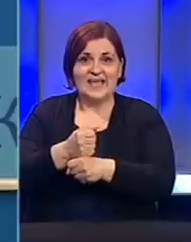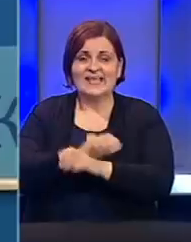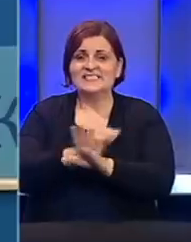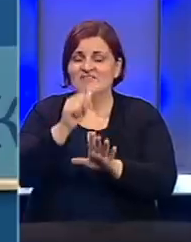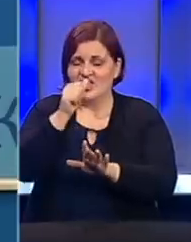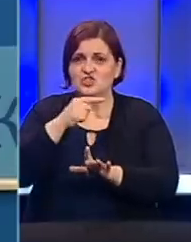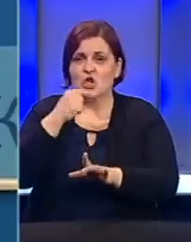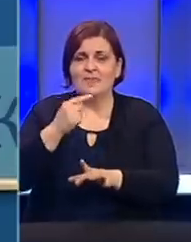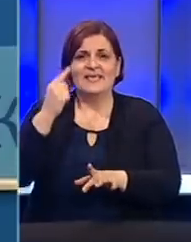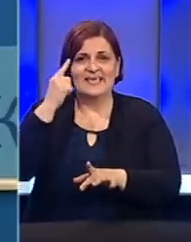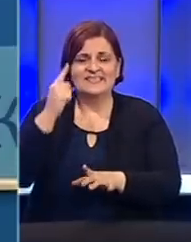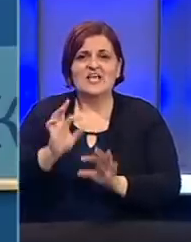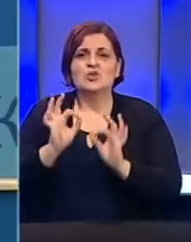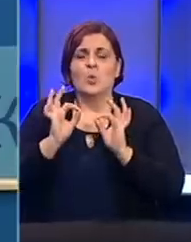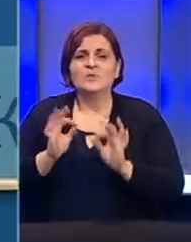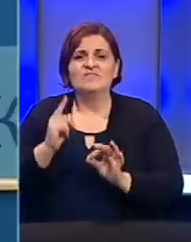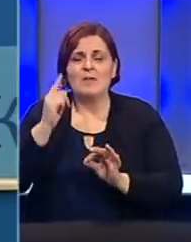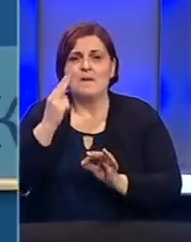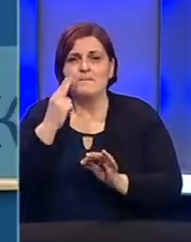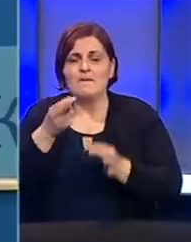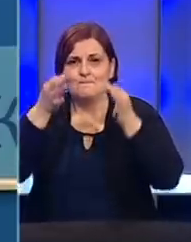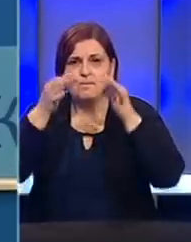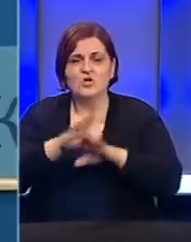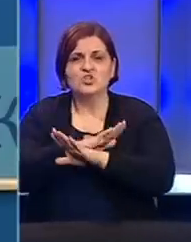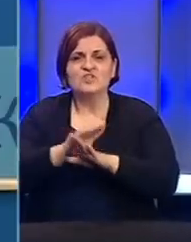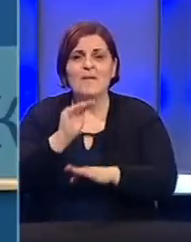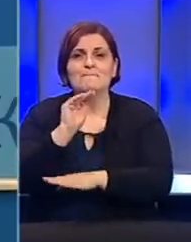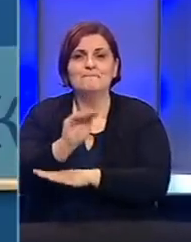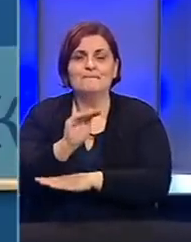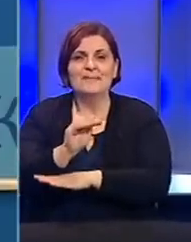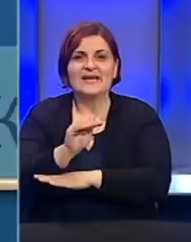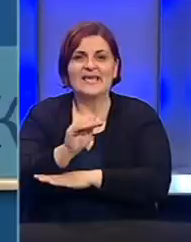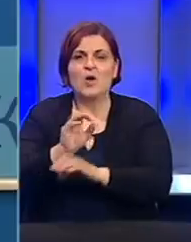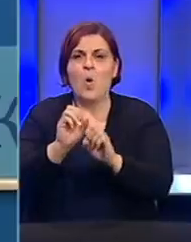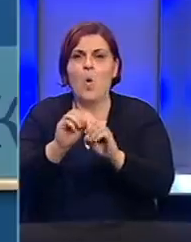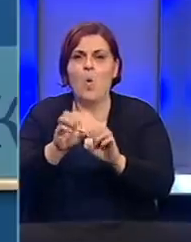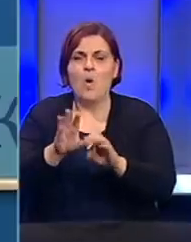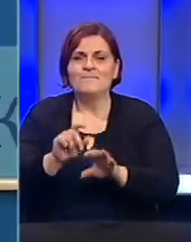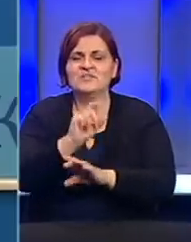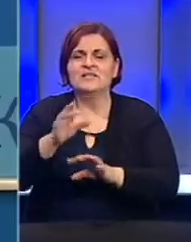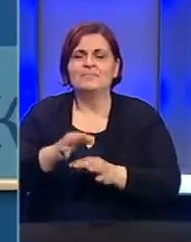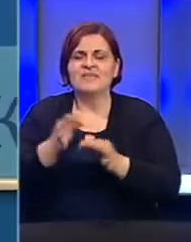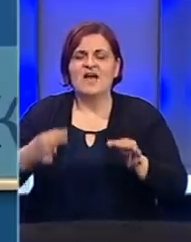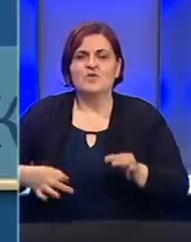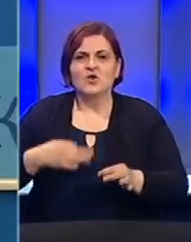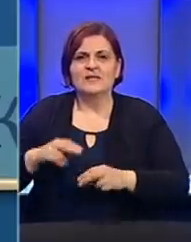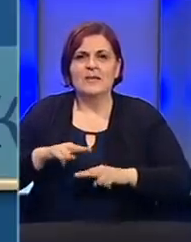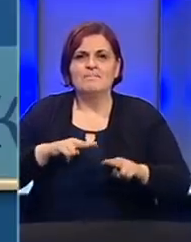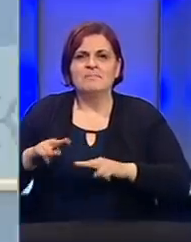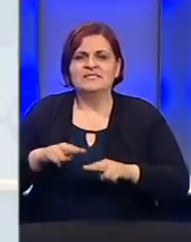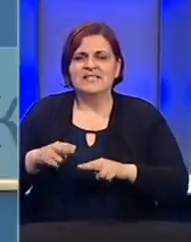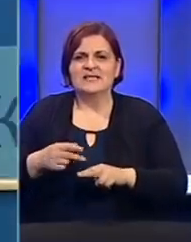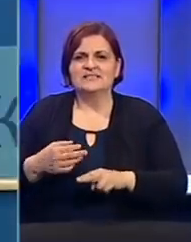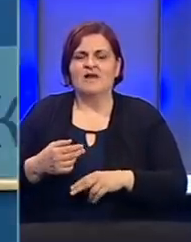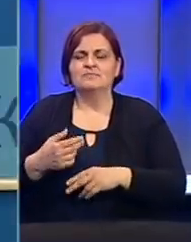kažem, naravno, podrazumijeva u svakom smislu i pogledu poštovanje svih preporuka i uputstava Instituta za javno zdravstvo, Ministarstva zdravlja i socijalne zaštite.